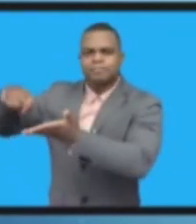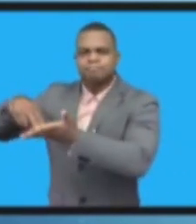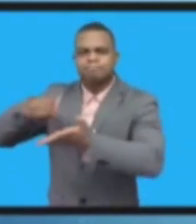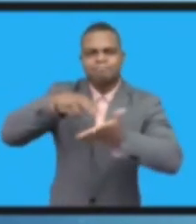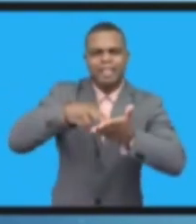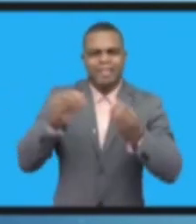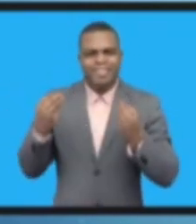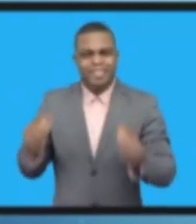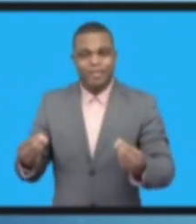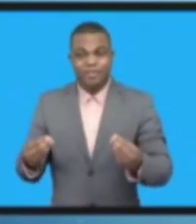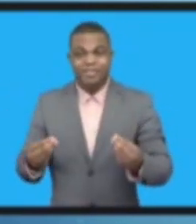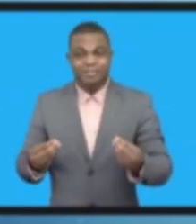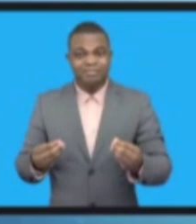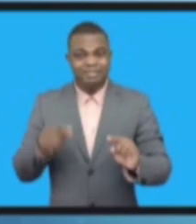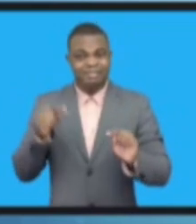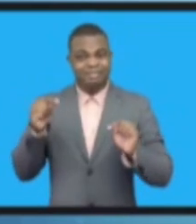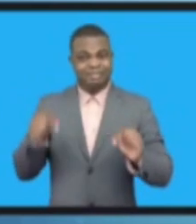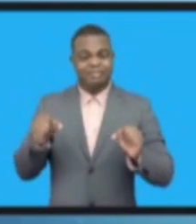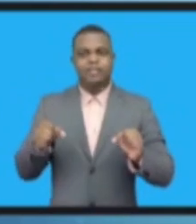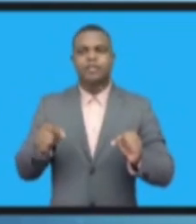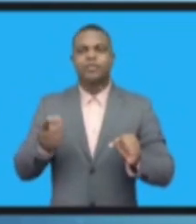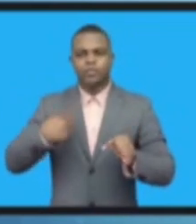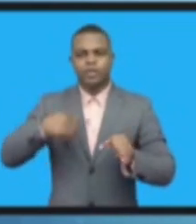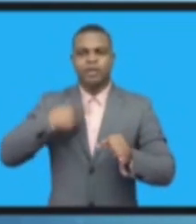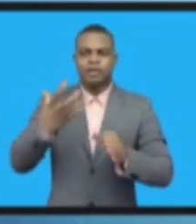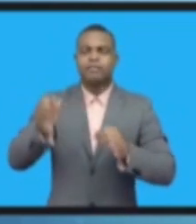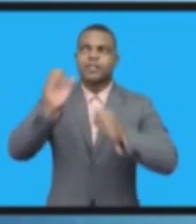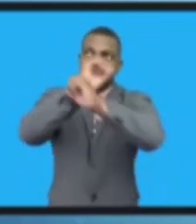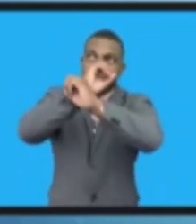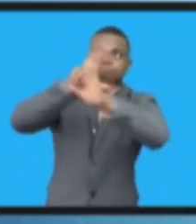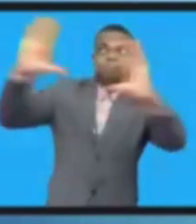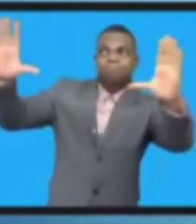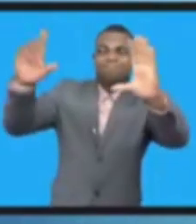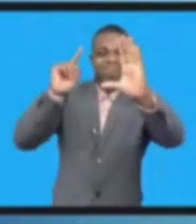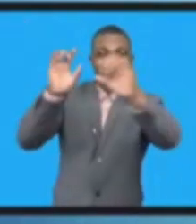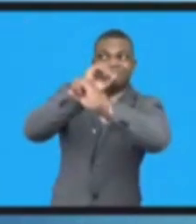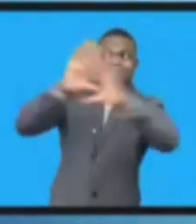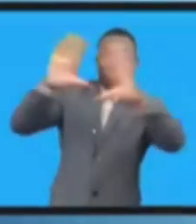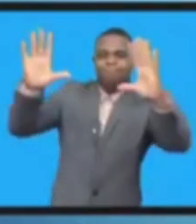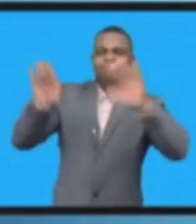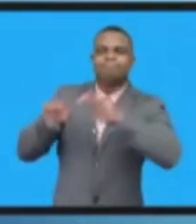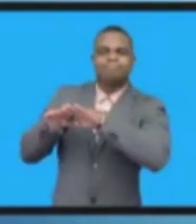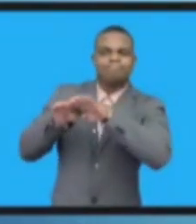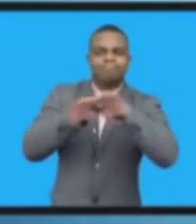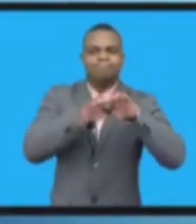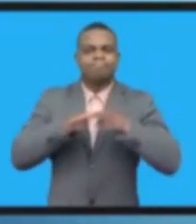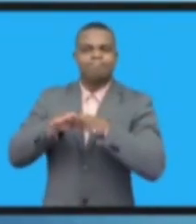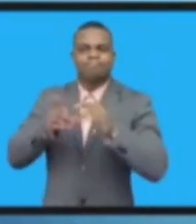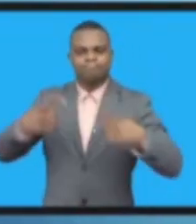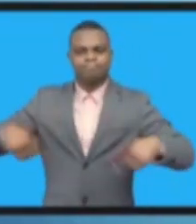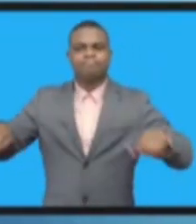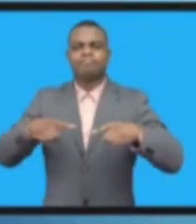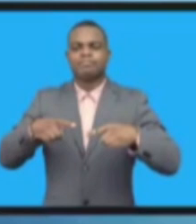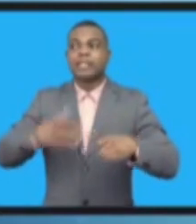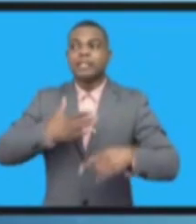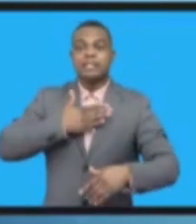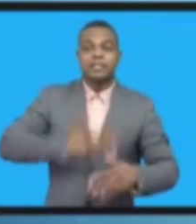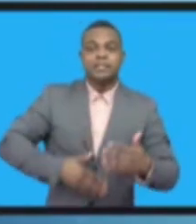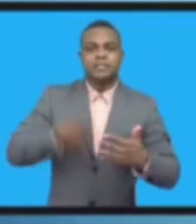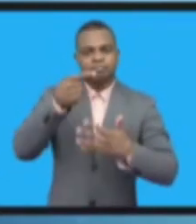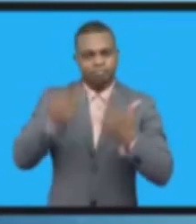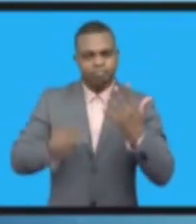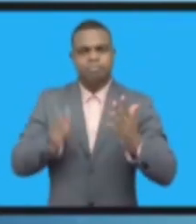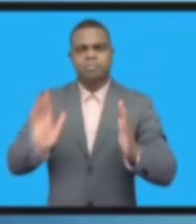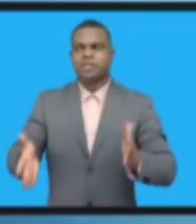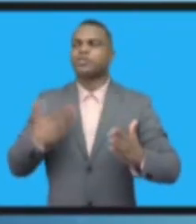Глобальный цифровой договор будет обеспечивать инклюзивное и надежное